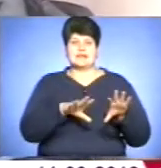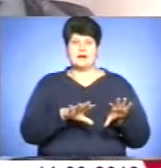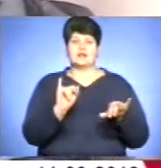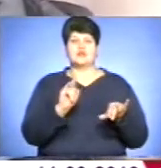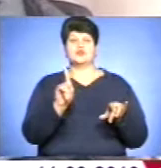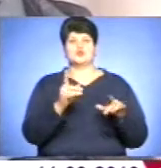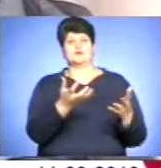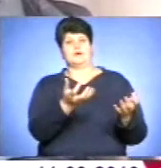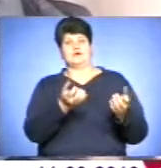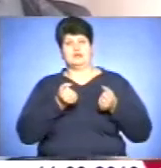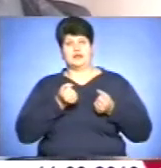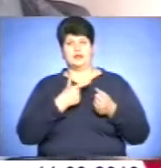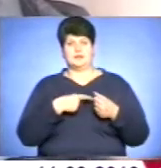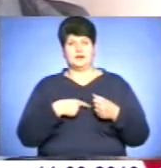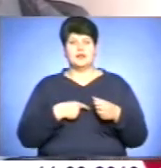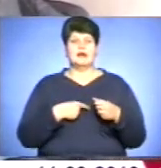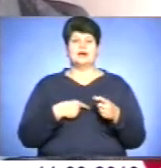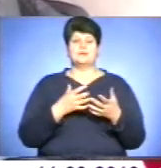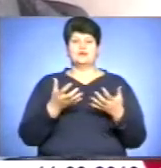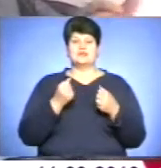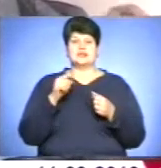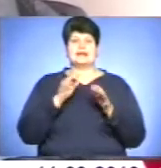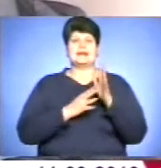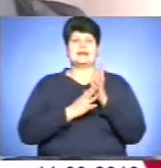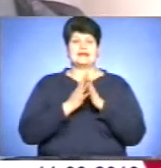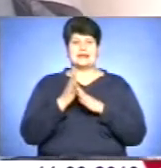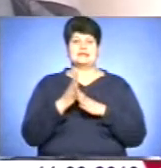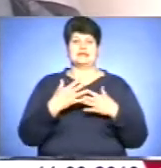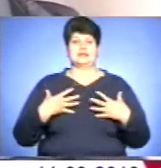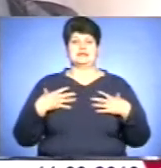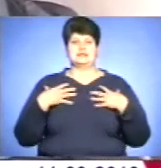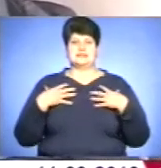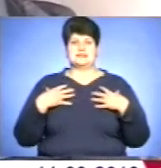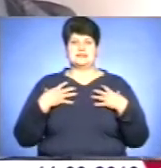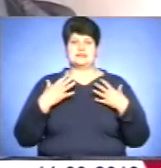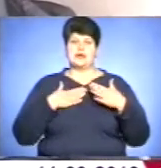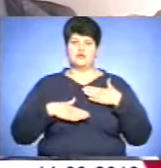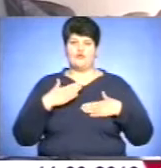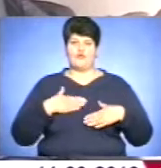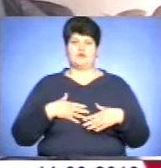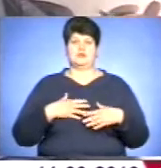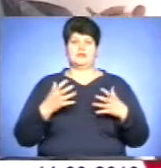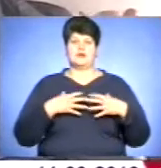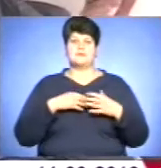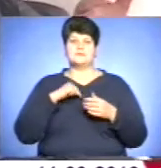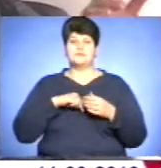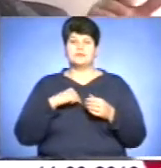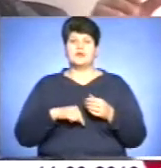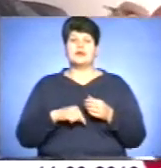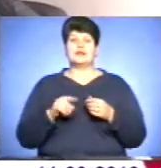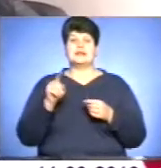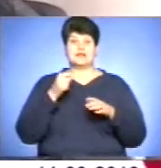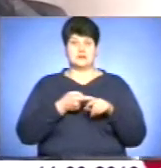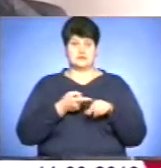отримала. І отримала значно більше. Ти отримала і ріст, і задоволення, і глибоке насичення. І коли ти це